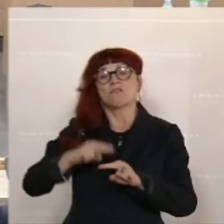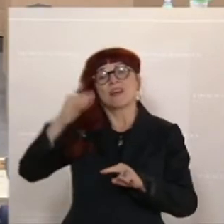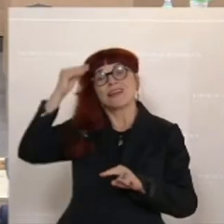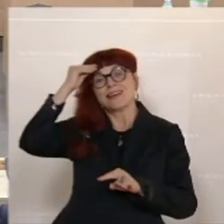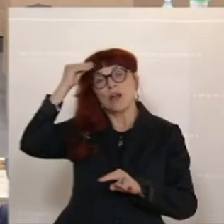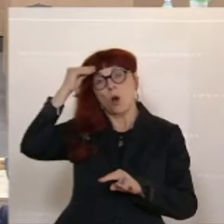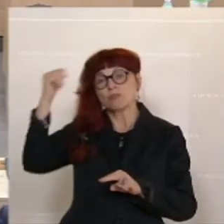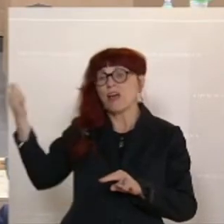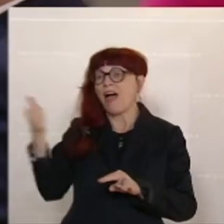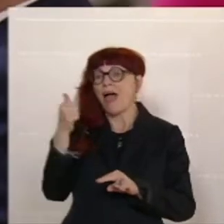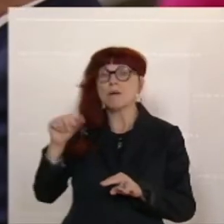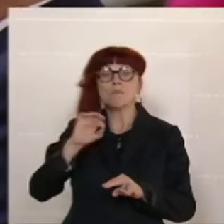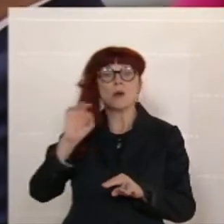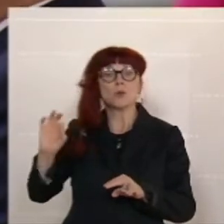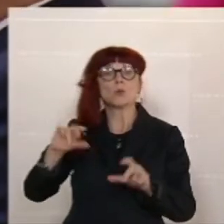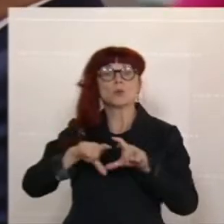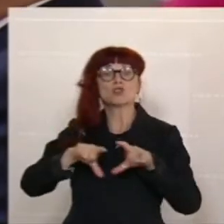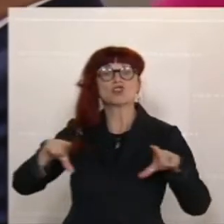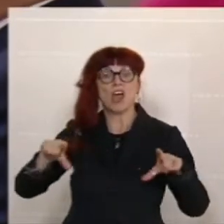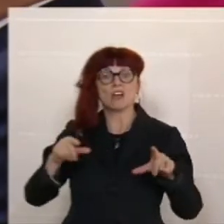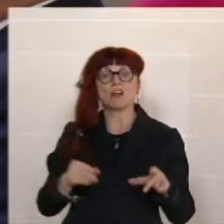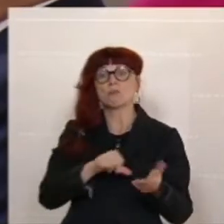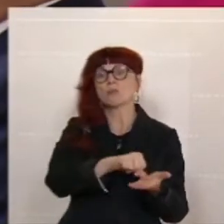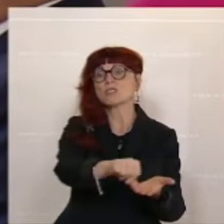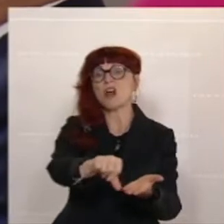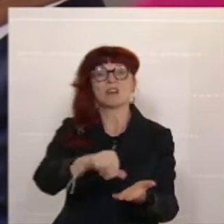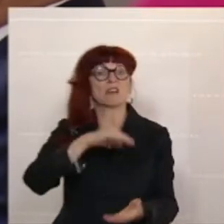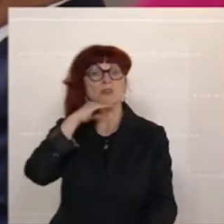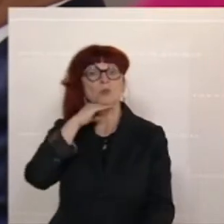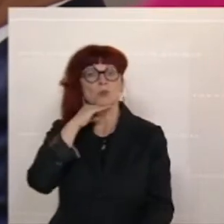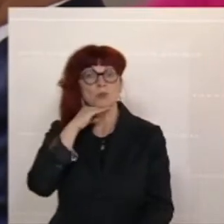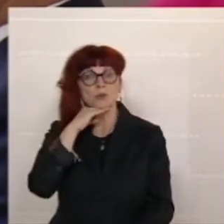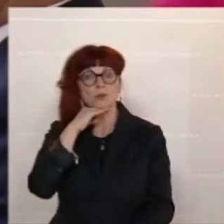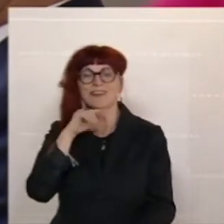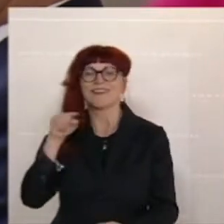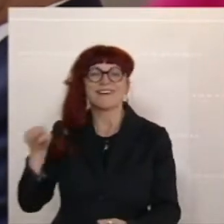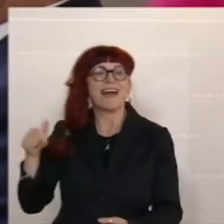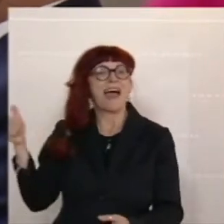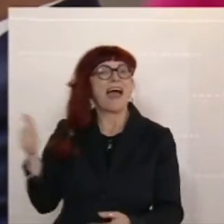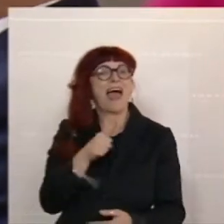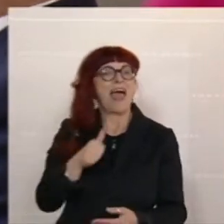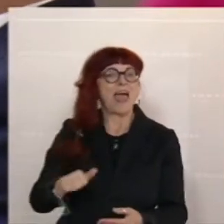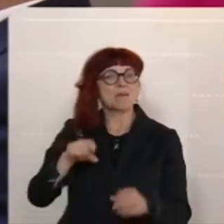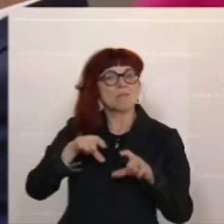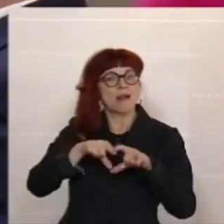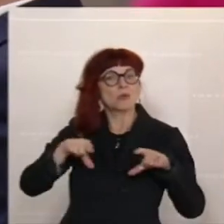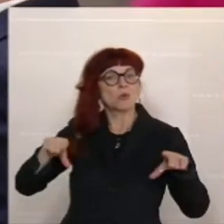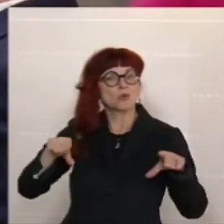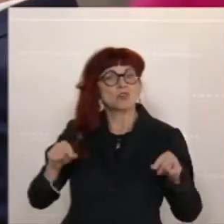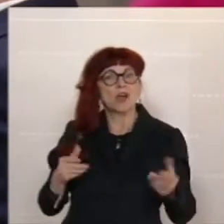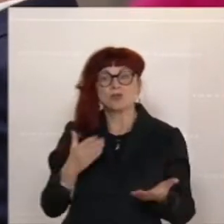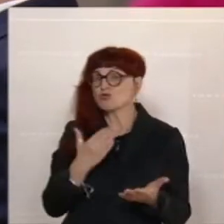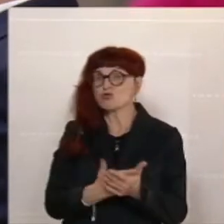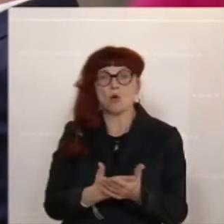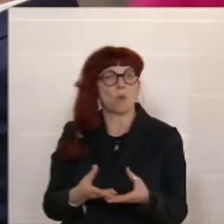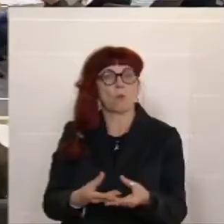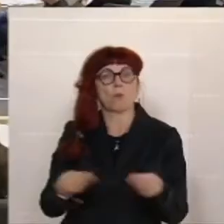Einmalgutscheinern begegnen zu können. Denn ihre Einmalgutscheine verpuffen, bevor sie angekommen sind.